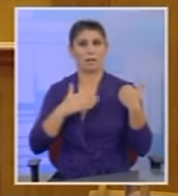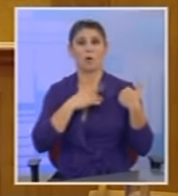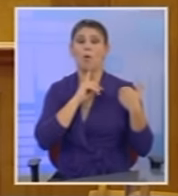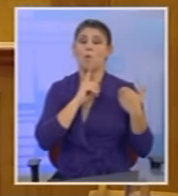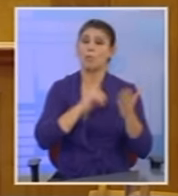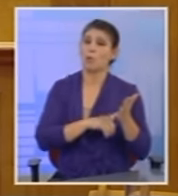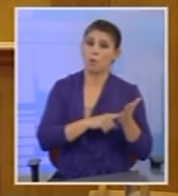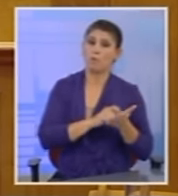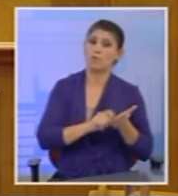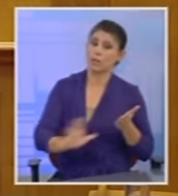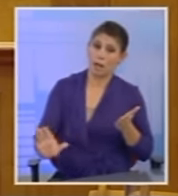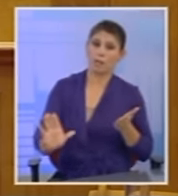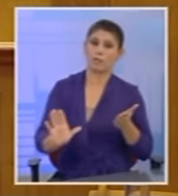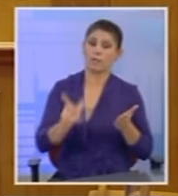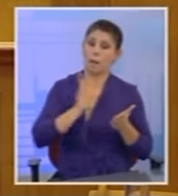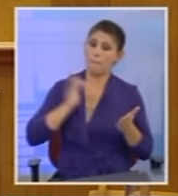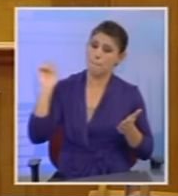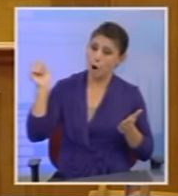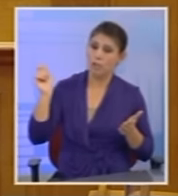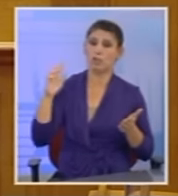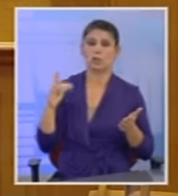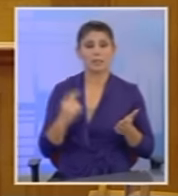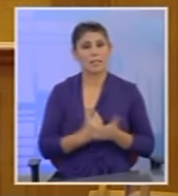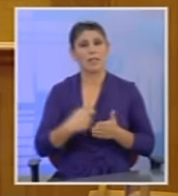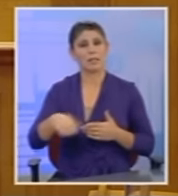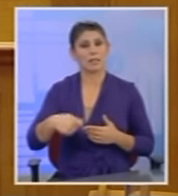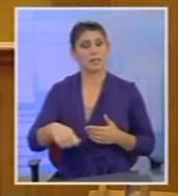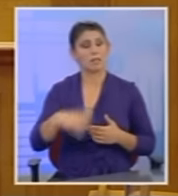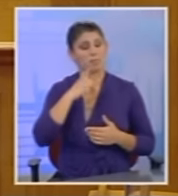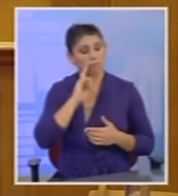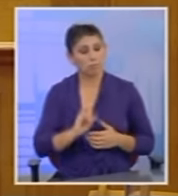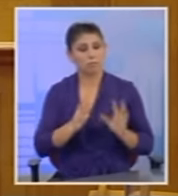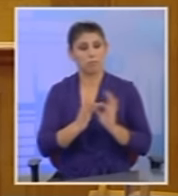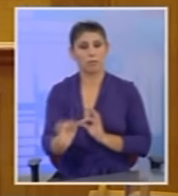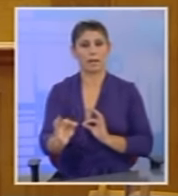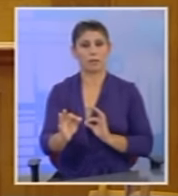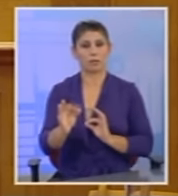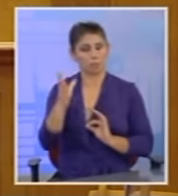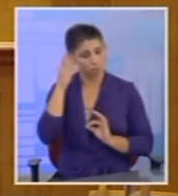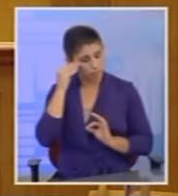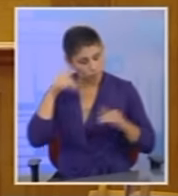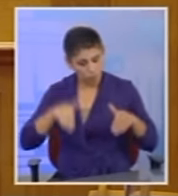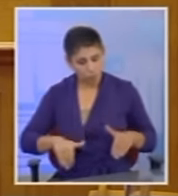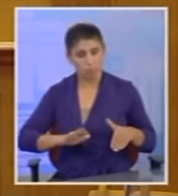ορίζει και για πολιτικούς και για δικαστές. Νόμος ορίζει τα αναγκαία μέτρα για τη διασφάλιση της συμμόρφωσης της διοίκησης.